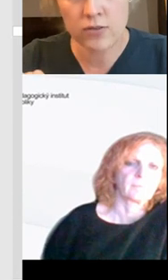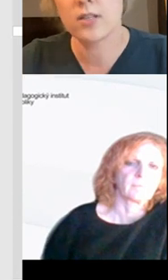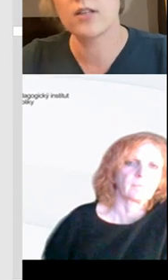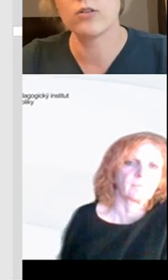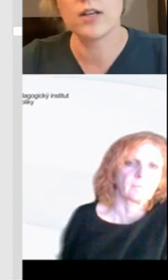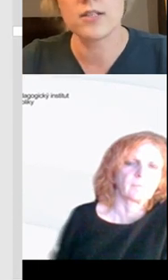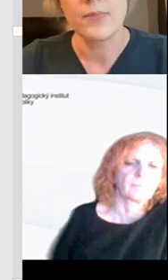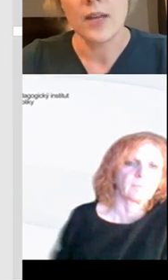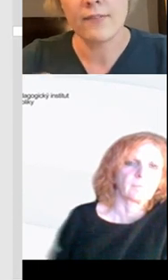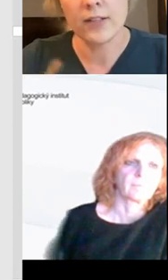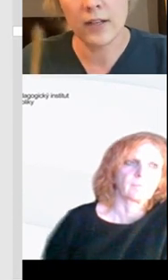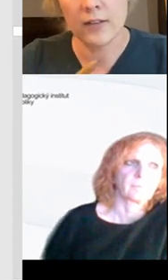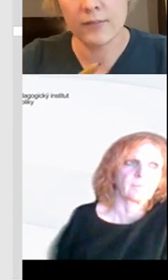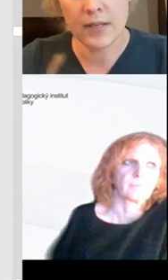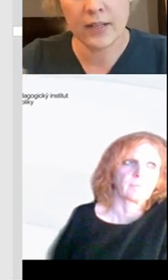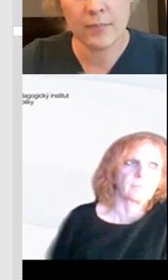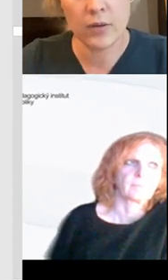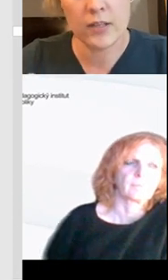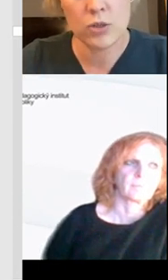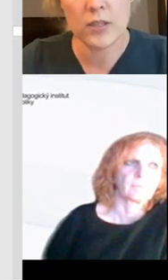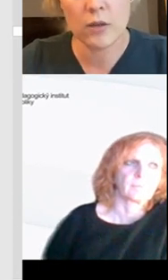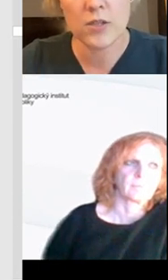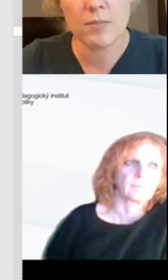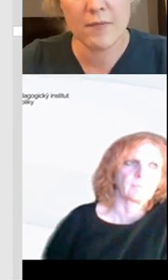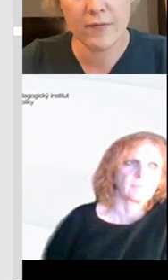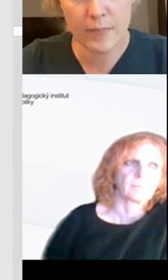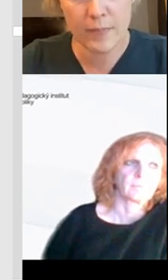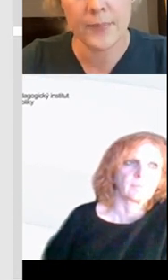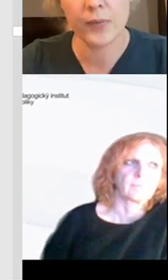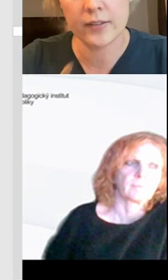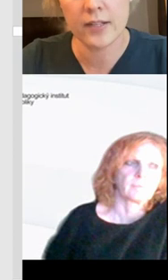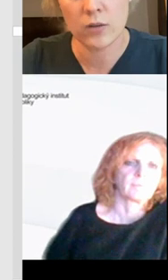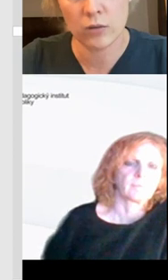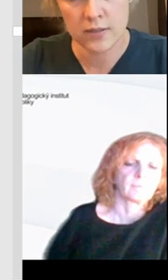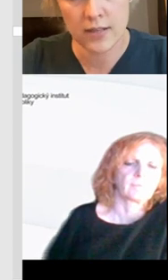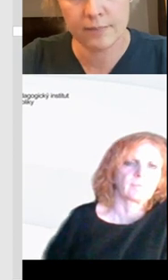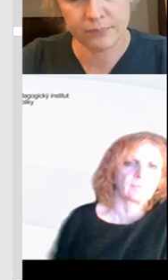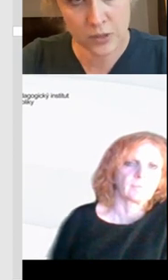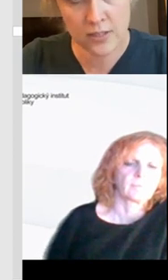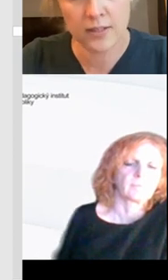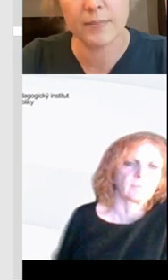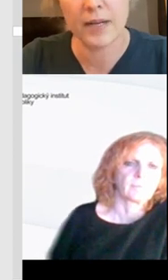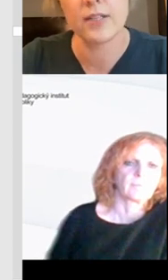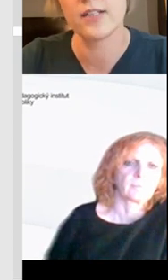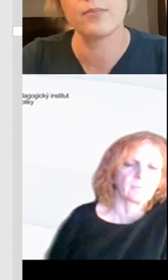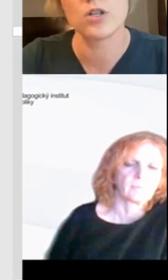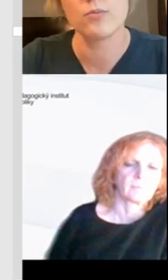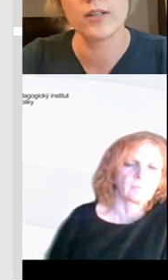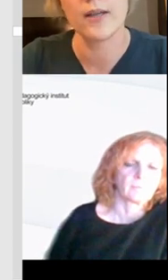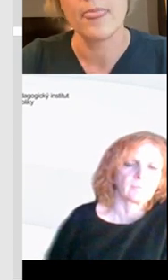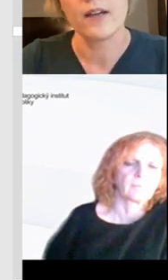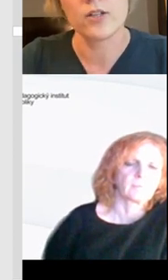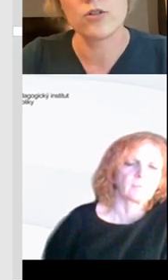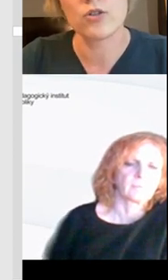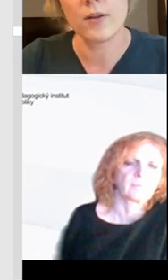prolítnete všetky ty odkazy a velmi rychle podle klíčových slov si vyberete, který ten odkaz je přesně ten pravý, který